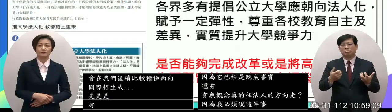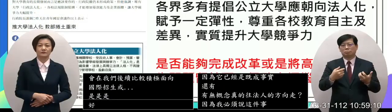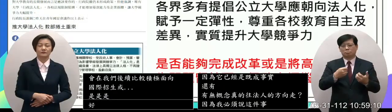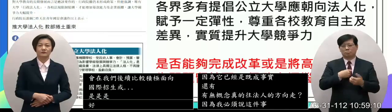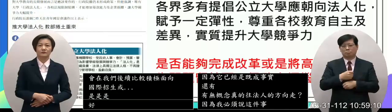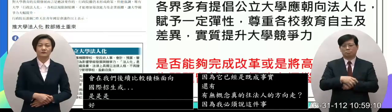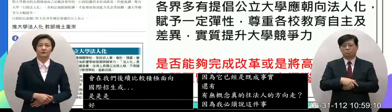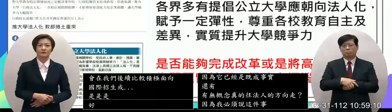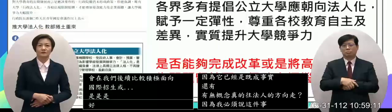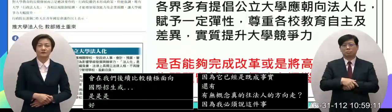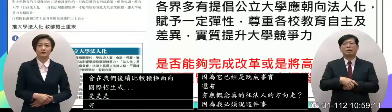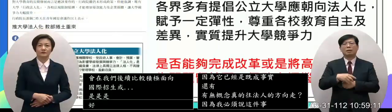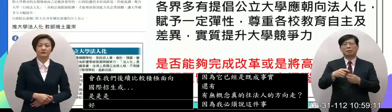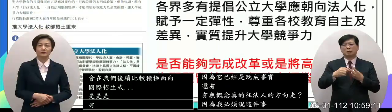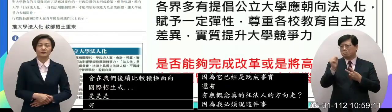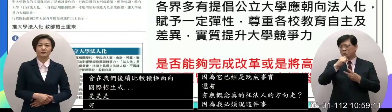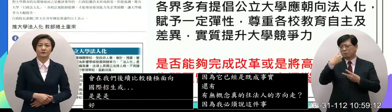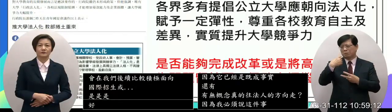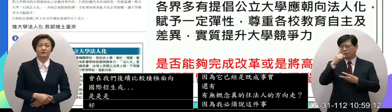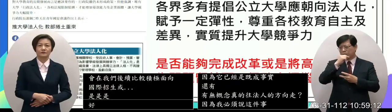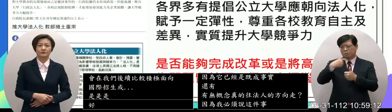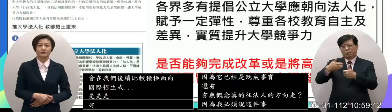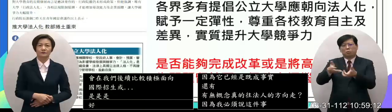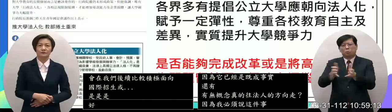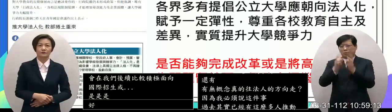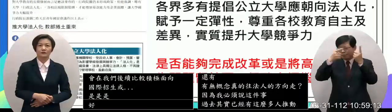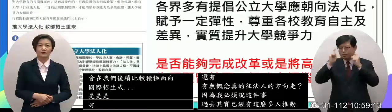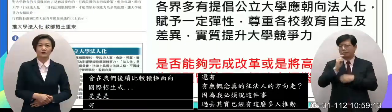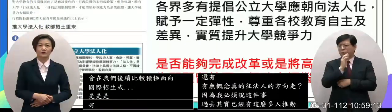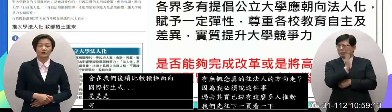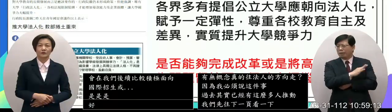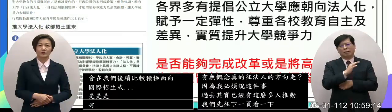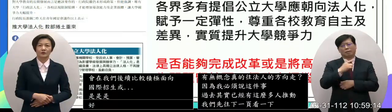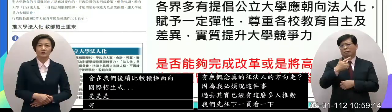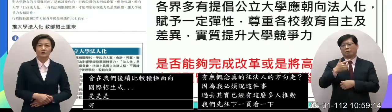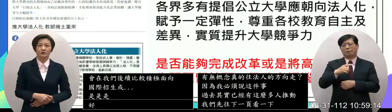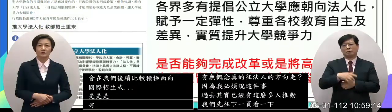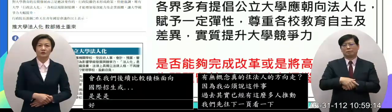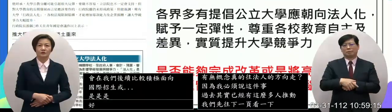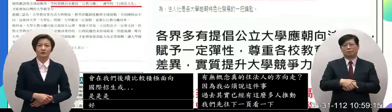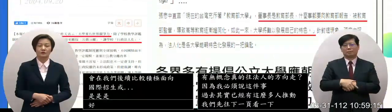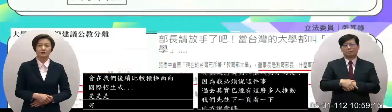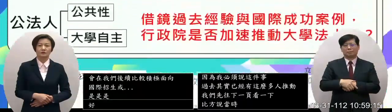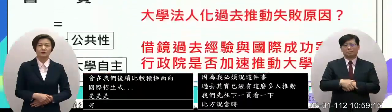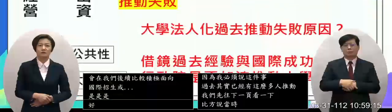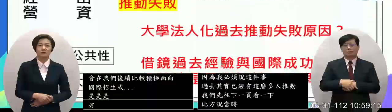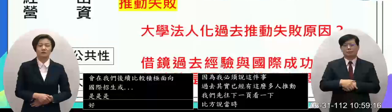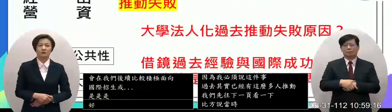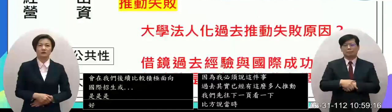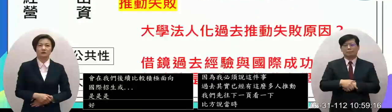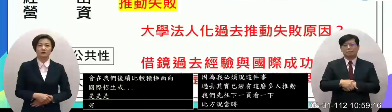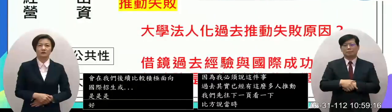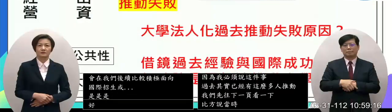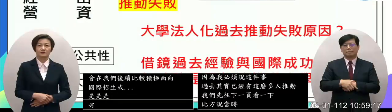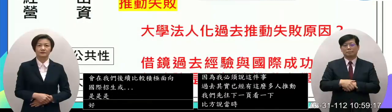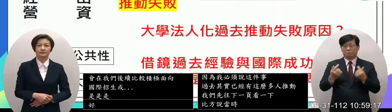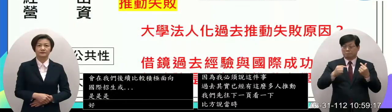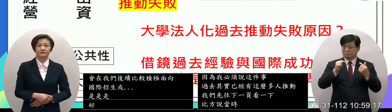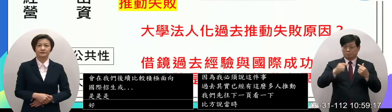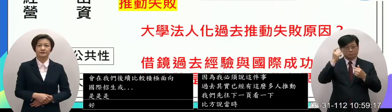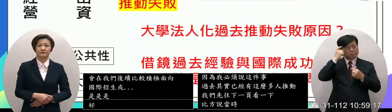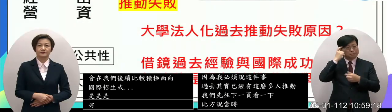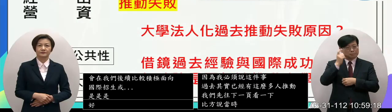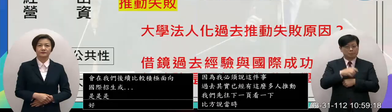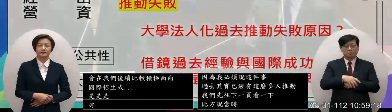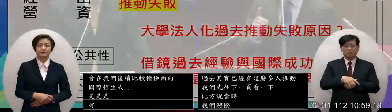然後當然也就是說不要都是教育部大學很多的大學校當然也指出回到上一頁那這個概念